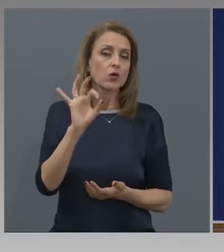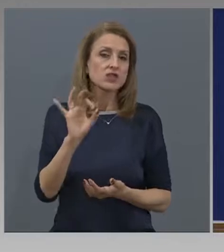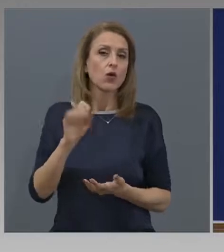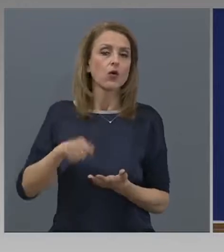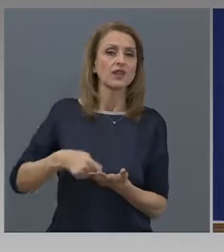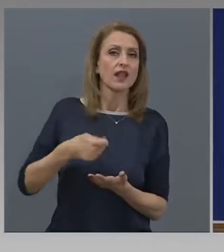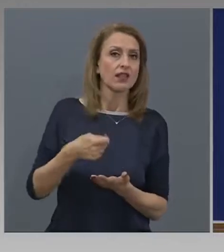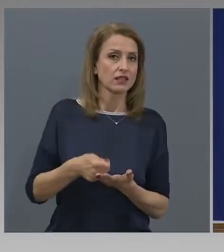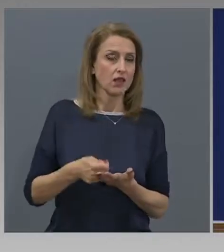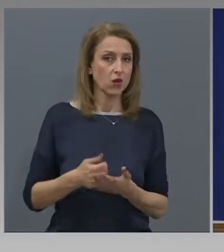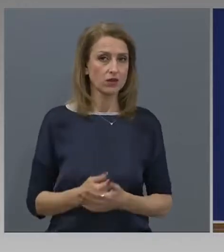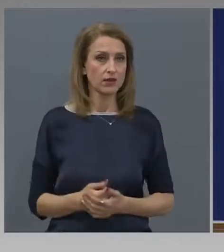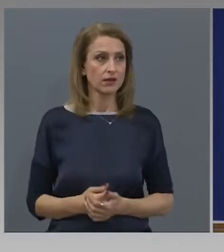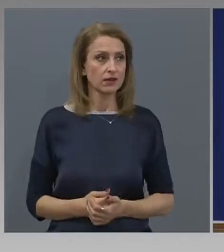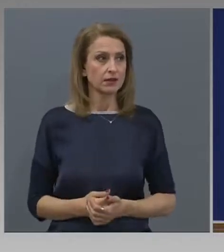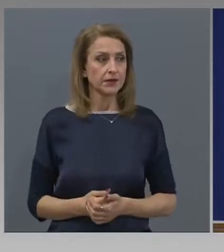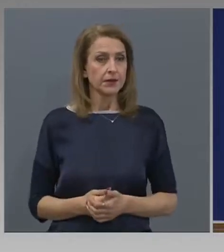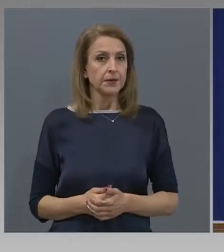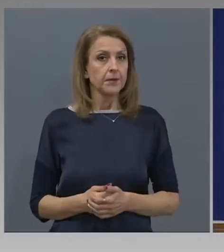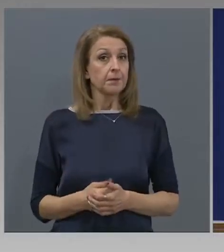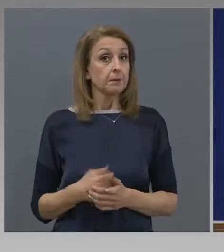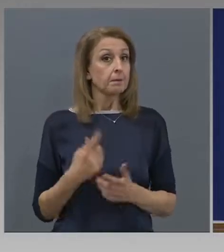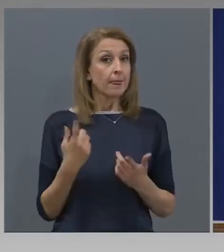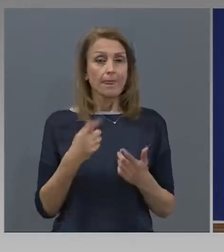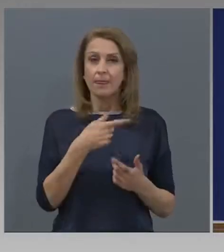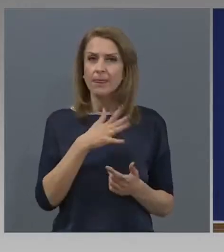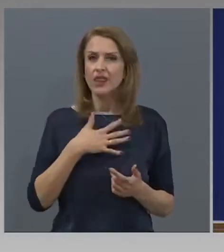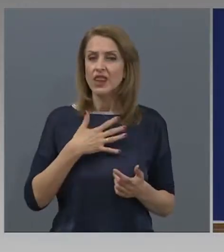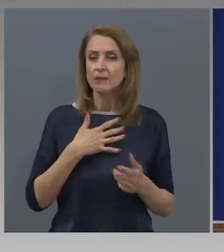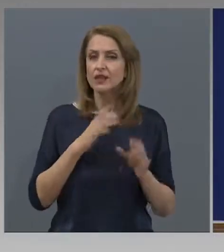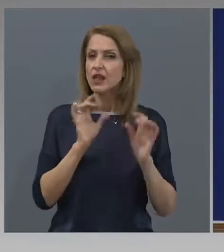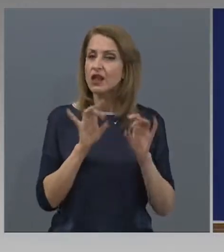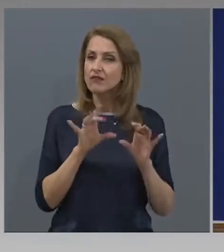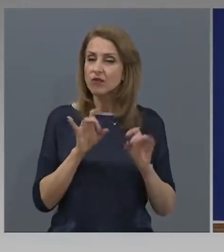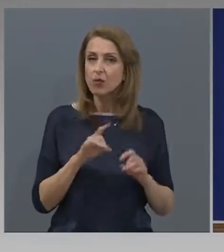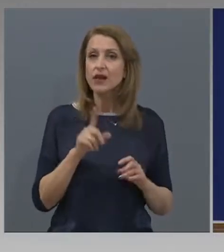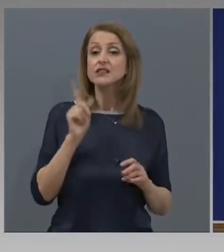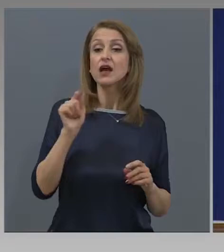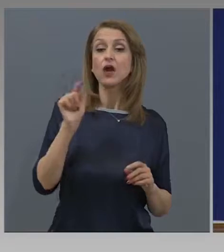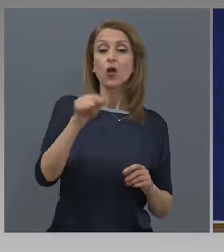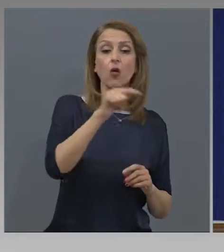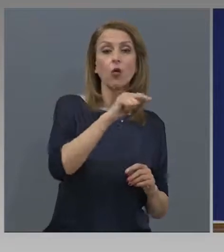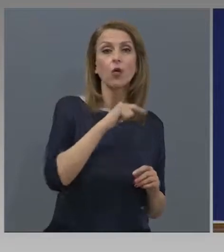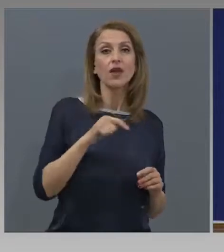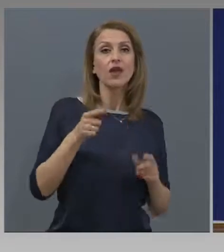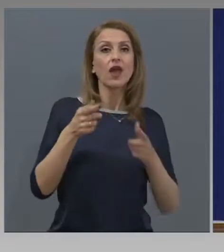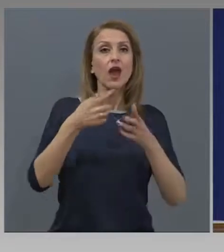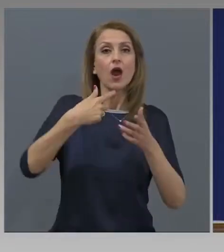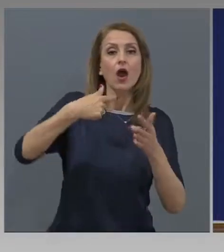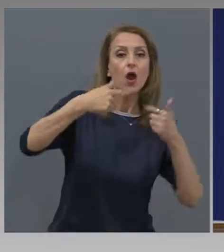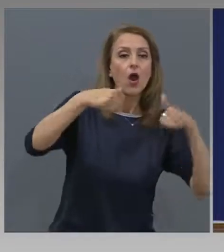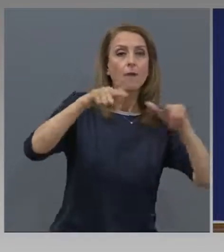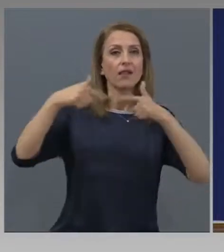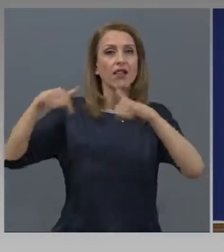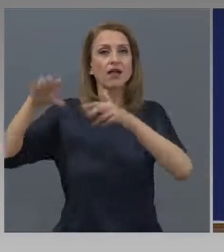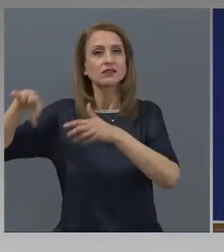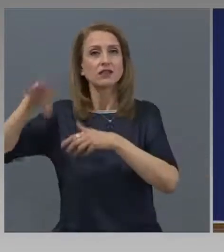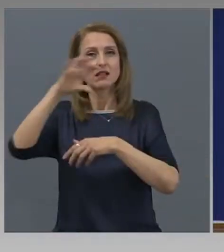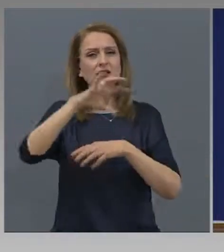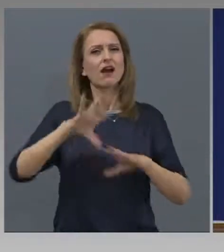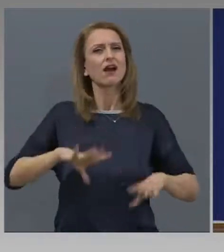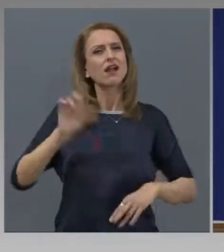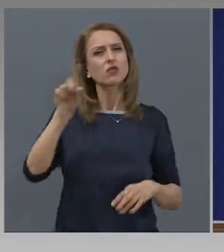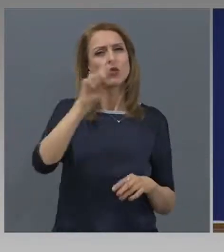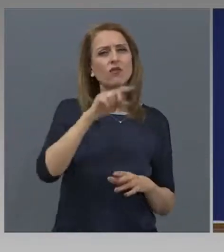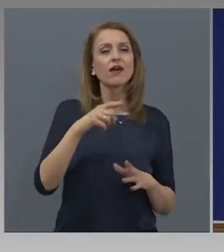Сачева, Таня Вановна, нова телевизия. А дали имате информация в кои области на страната, областни центрове и градове, има най-много